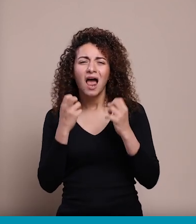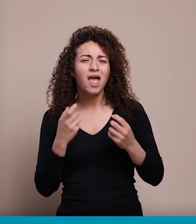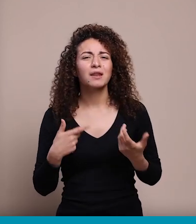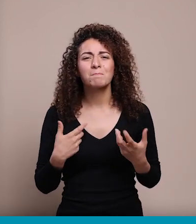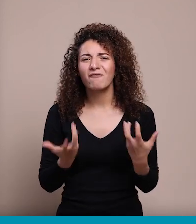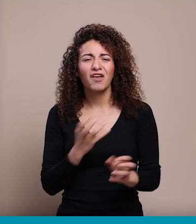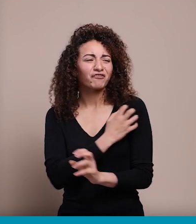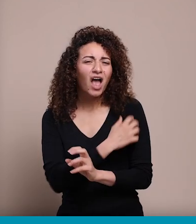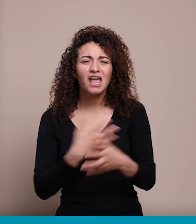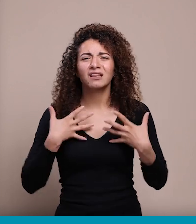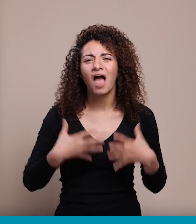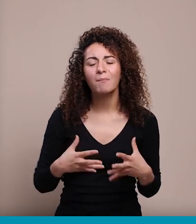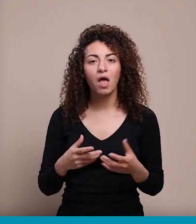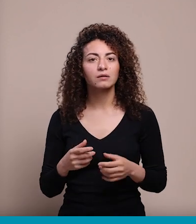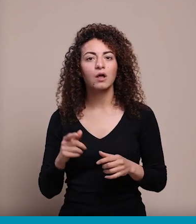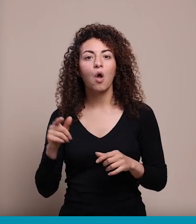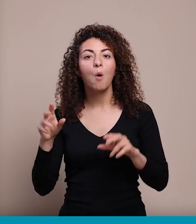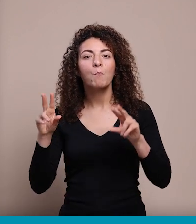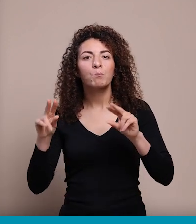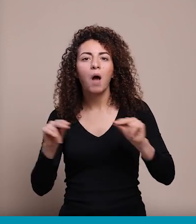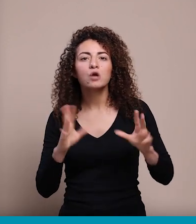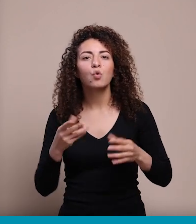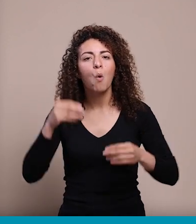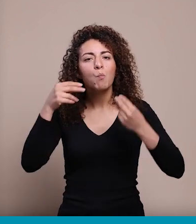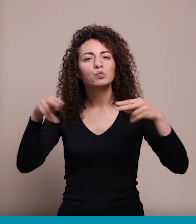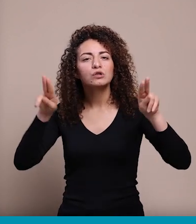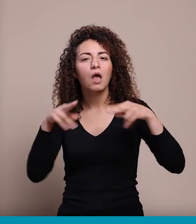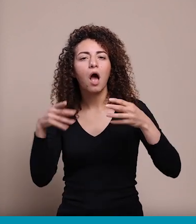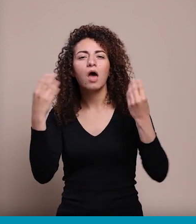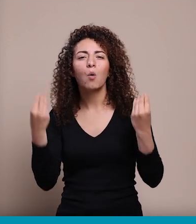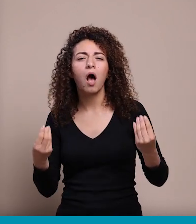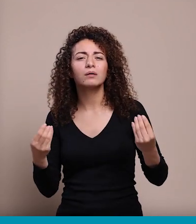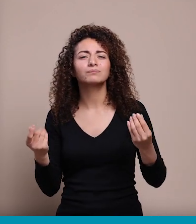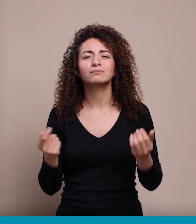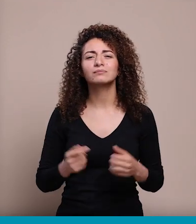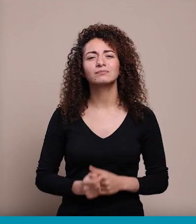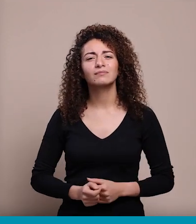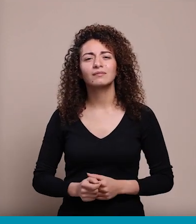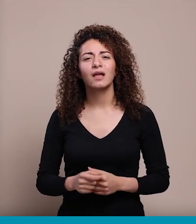كيف ومعتر ومشحر وأهم شيء صفت ميوزيكا هيدا اللي فيانو هيك